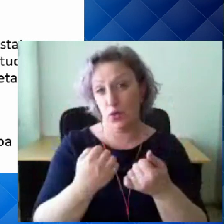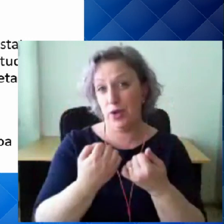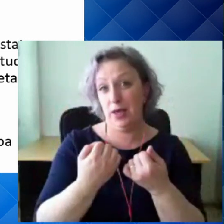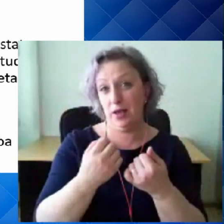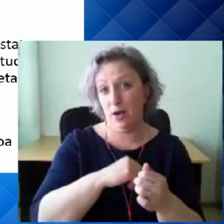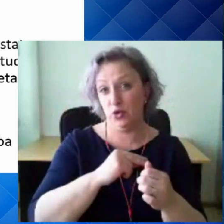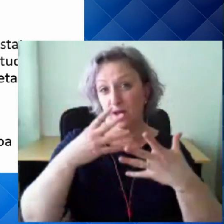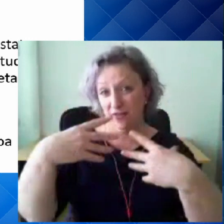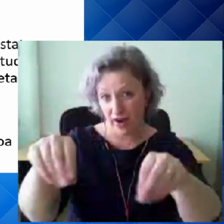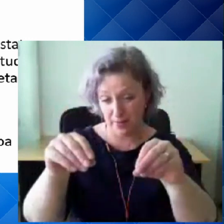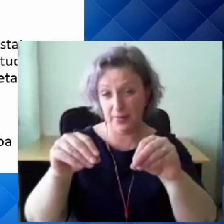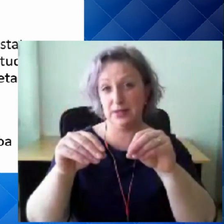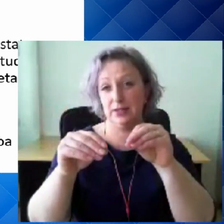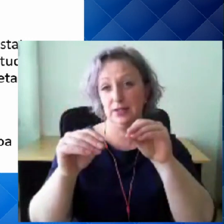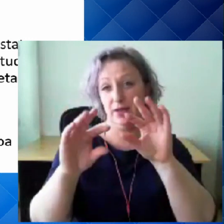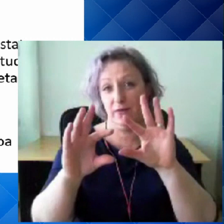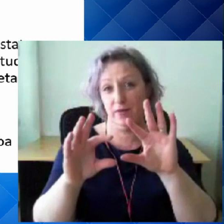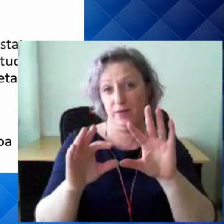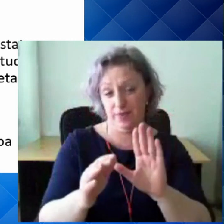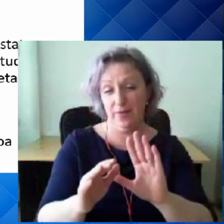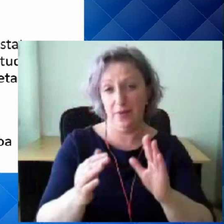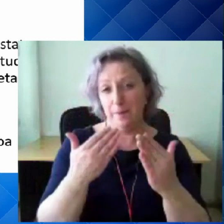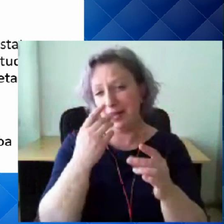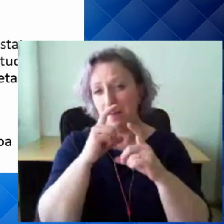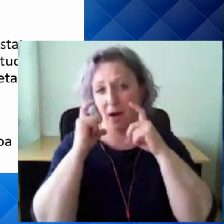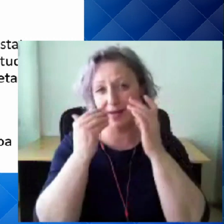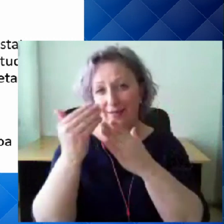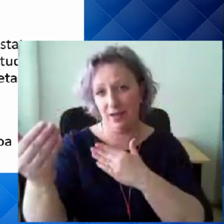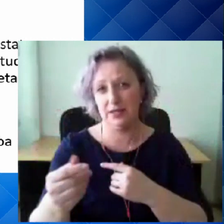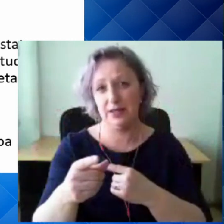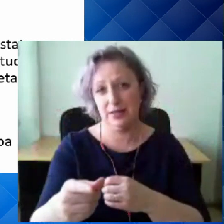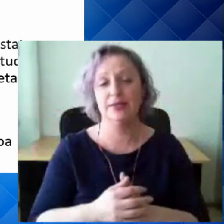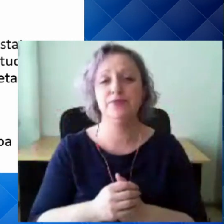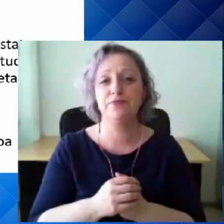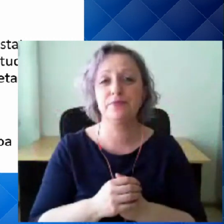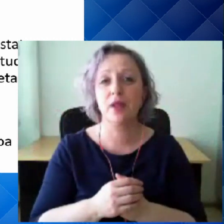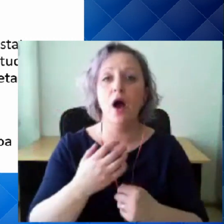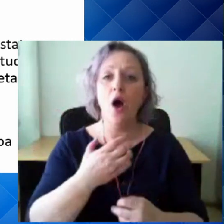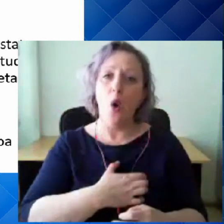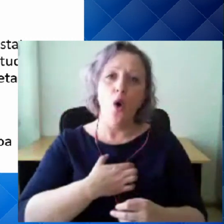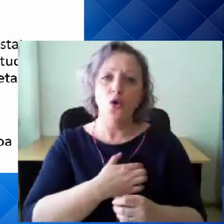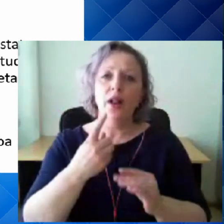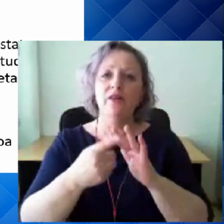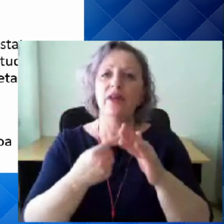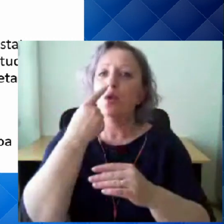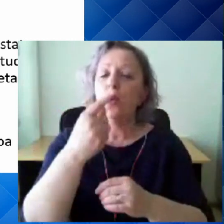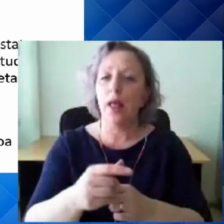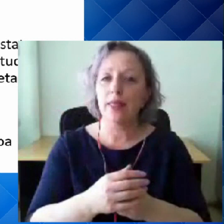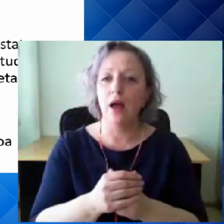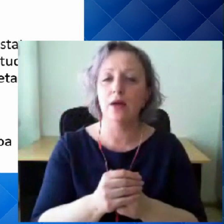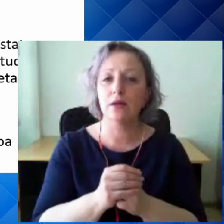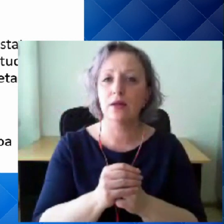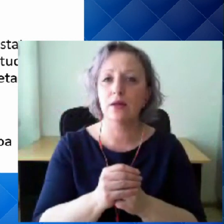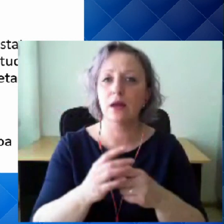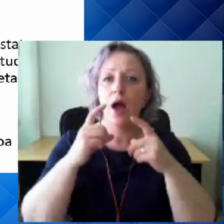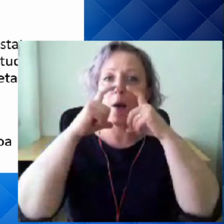selle juba ära kasutanud. Oluline on märkida, et maske pannaks